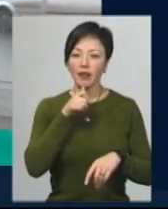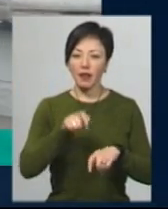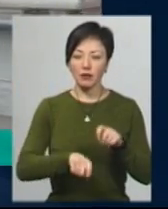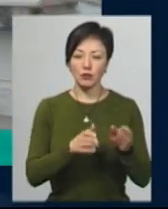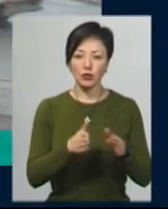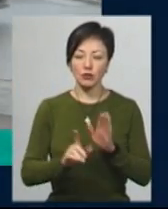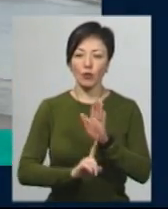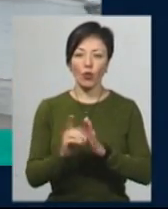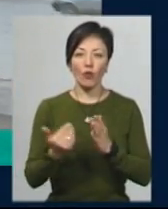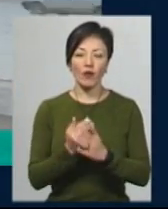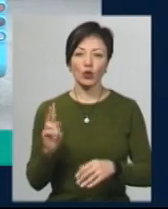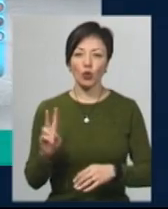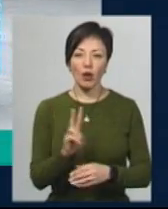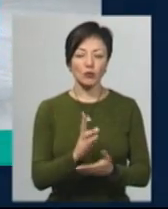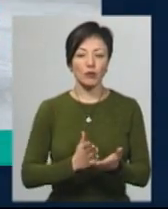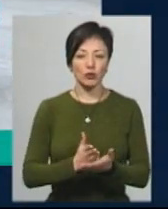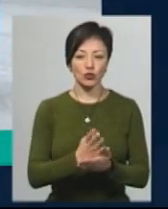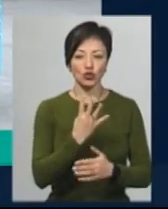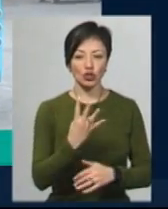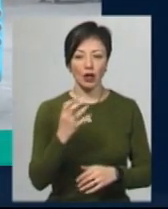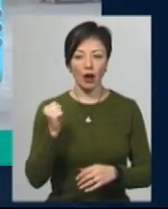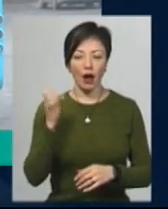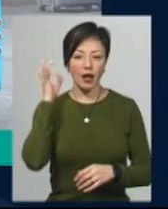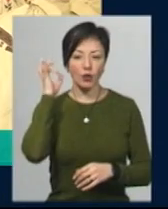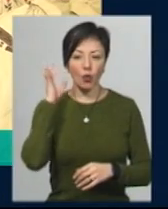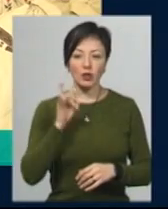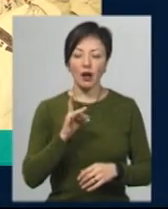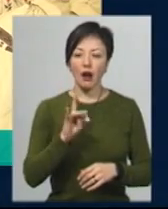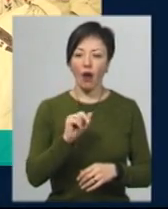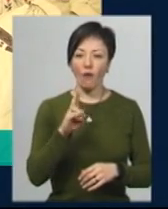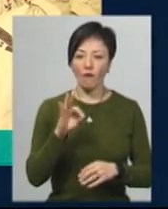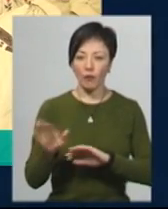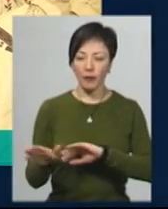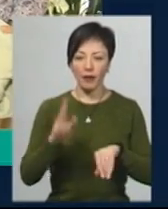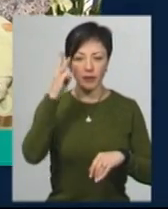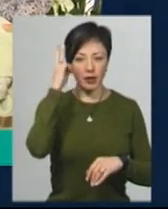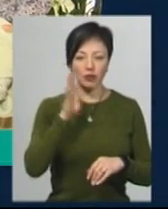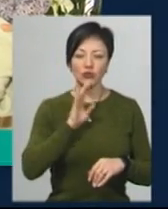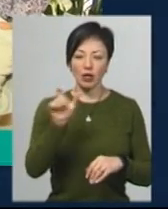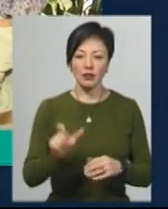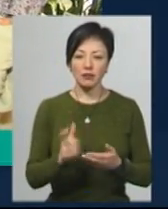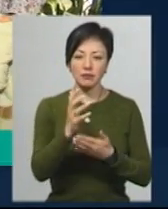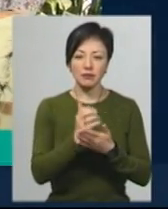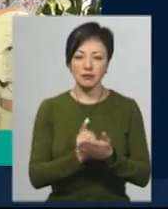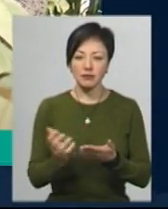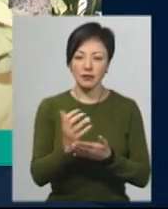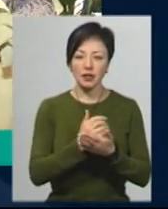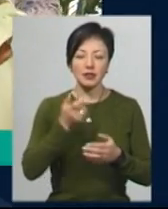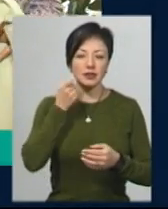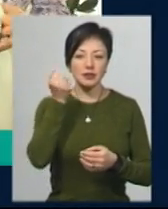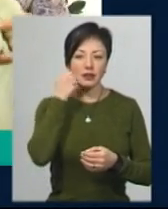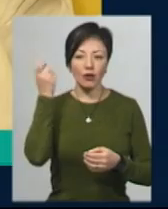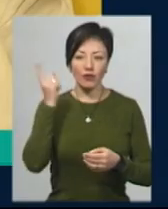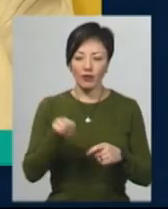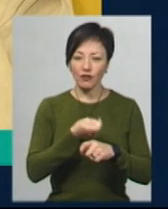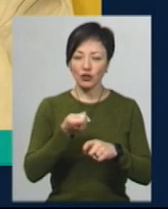режимі запустили новий тролейбусний маршрут 4А «Катіон Ракове». Хмельничанка Світлана Делікатна колекціонує старовинні вишивані сорочки з